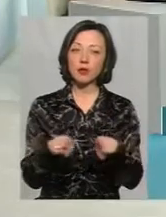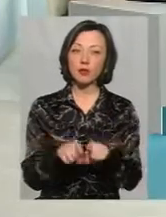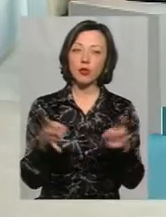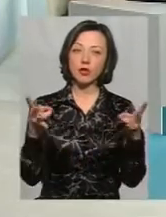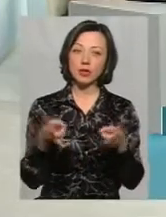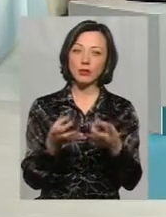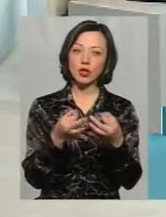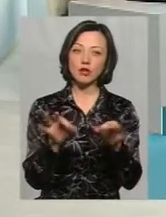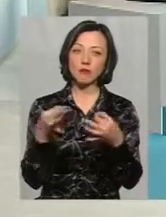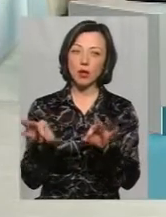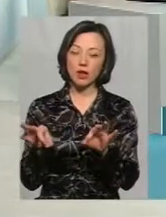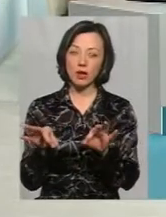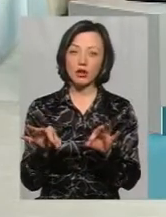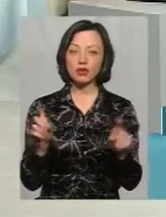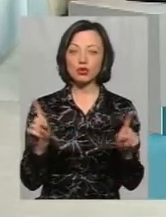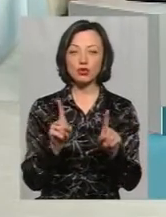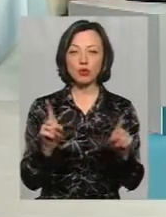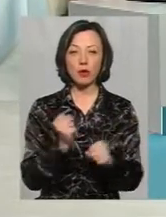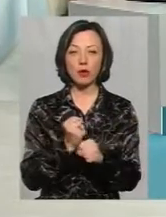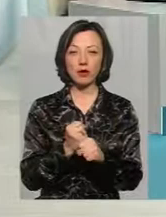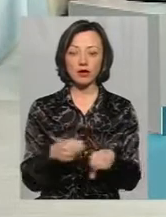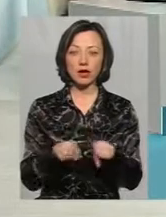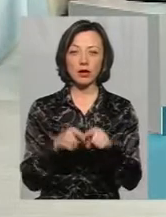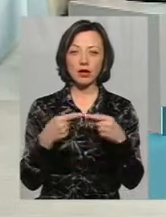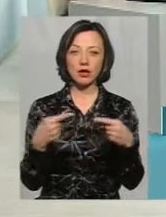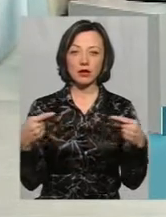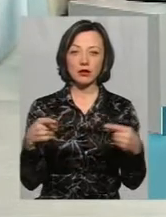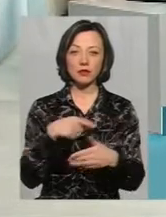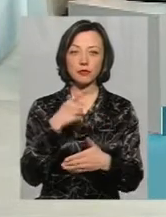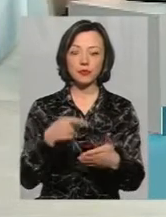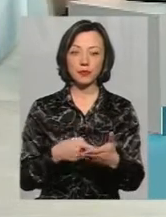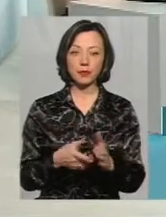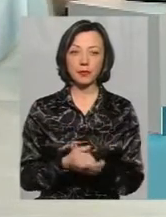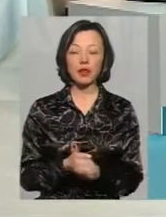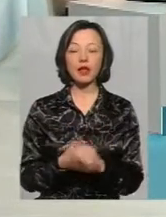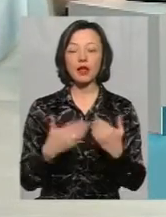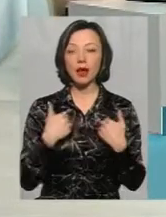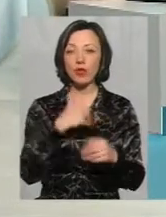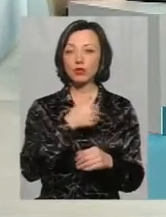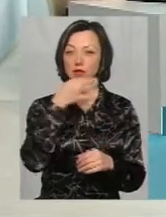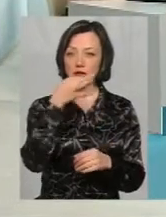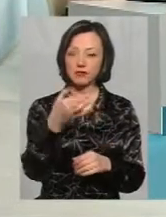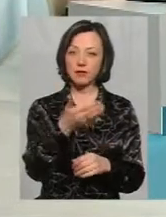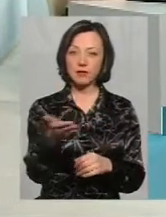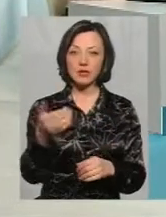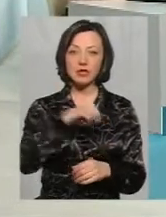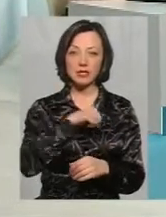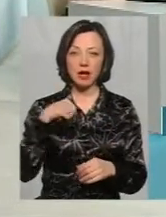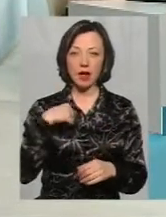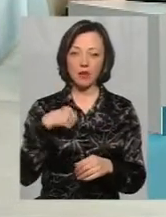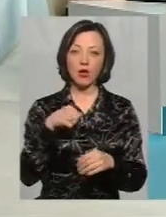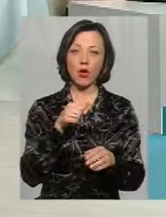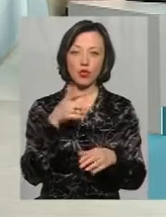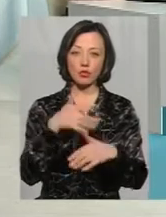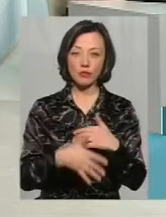потрібні дозволи для того, щоб робити такі рішення? Дивіться, я вам хочу орендувати тим, що самі ж розумієте, що сесії відбуваються якось там